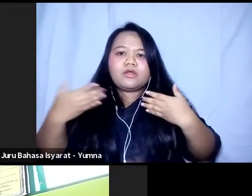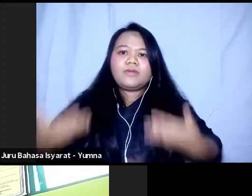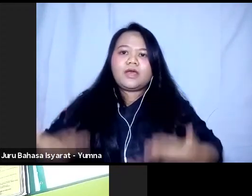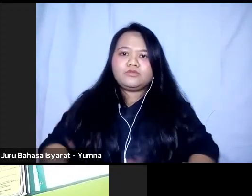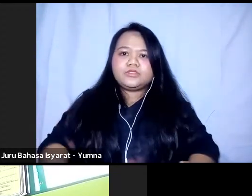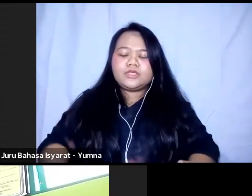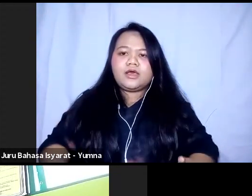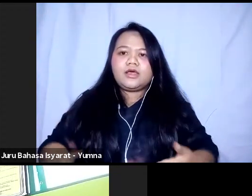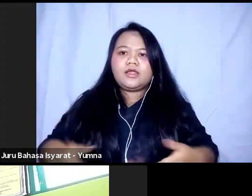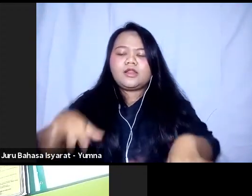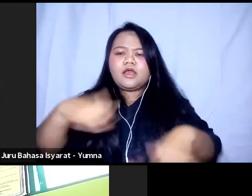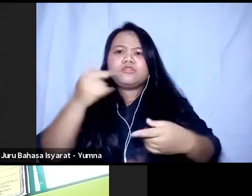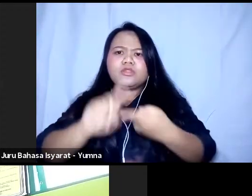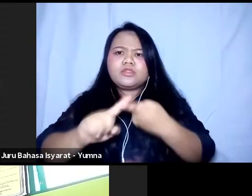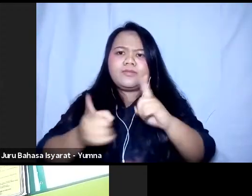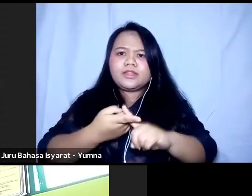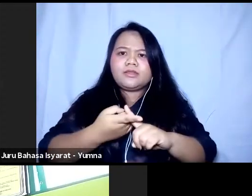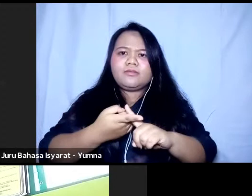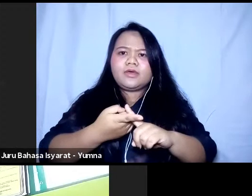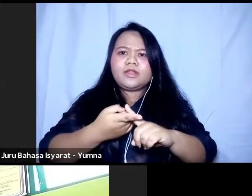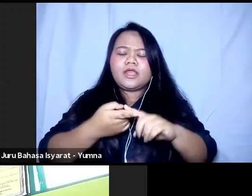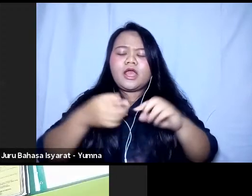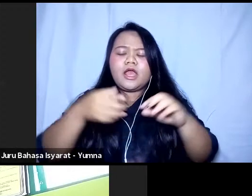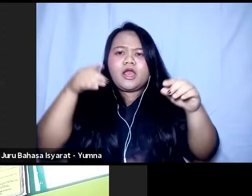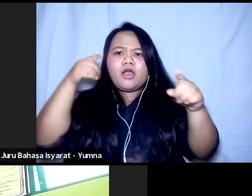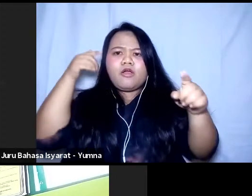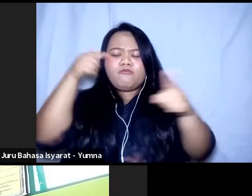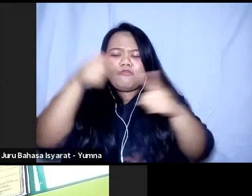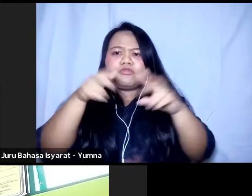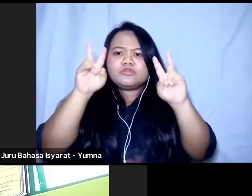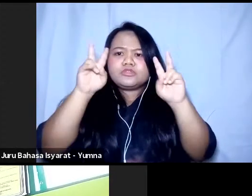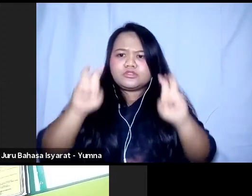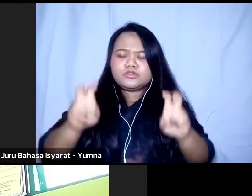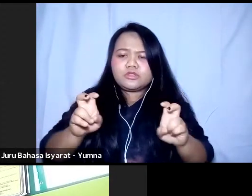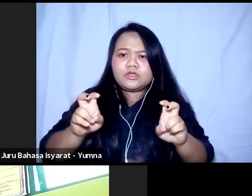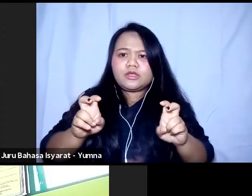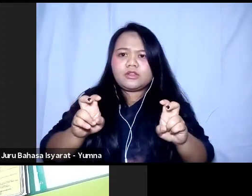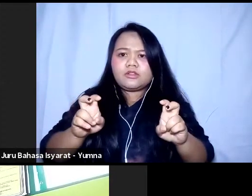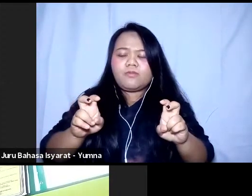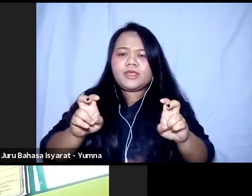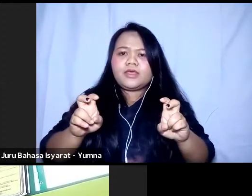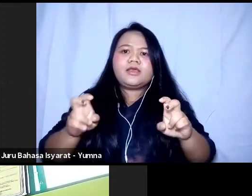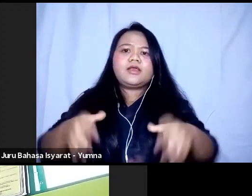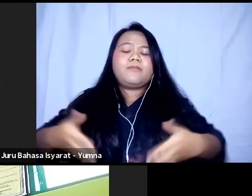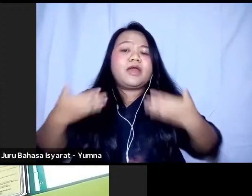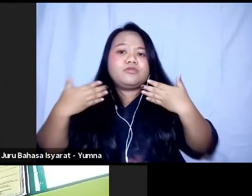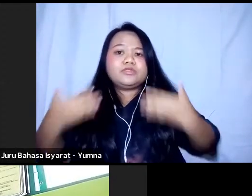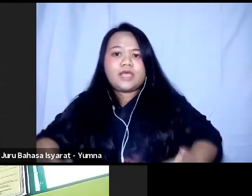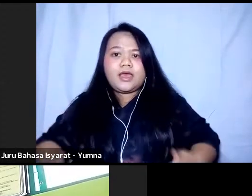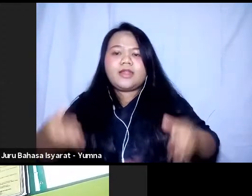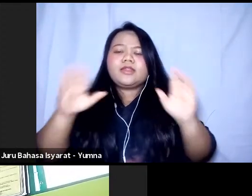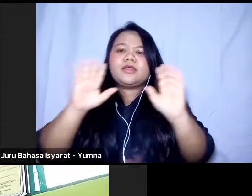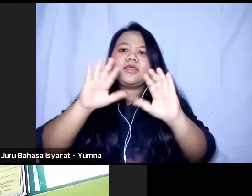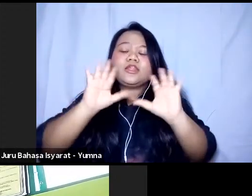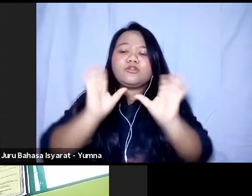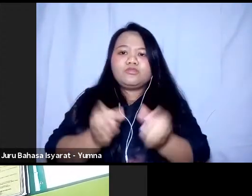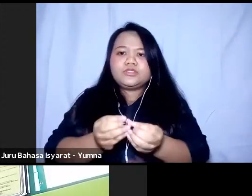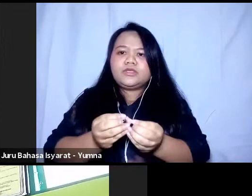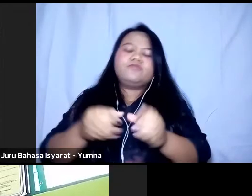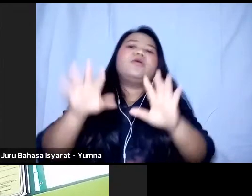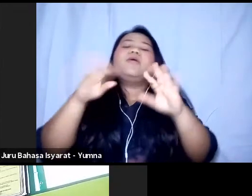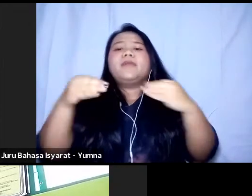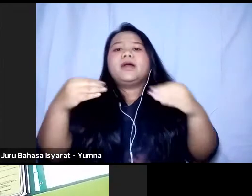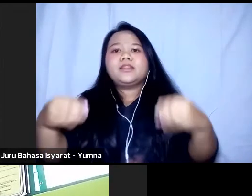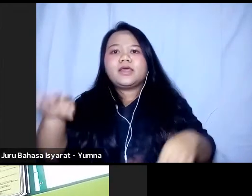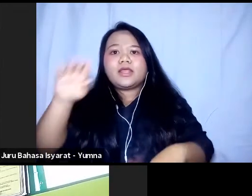-teman Yang Berfokus Pada Topik Aksi Kemanusiaan Inklusif Jadi Tadi kan Di materi Awal Sudah Dibahas